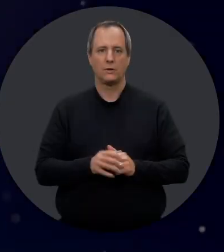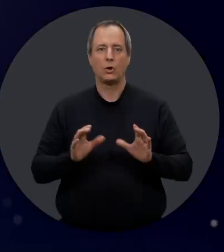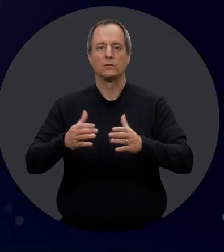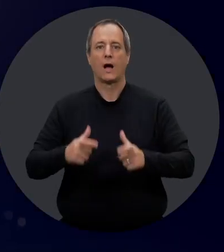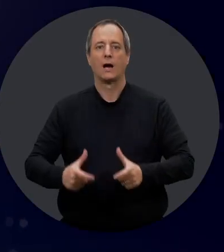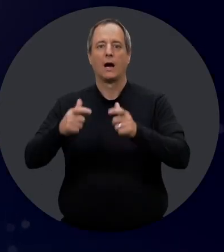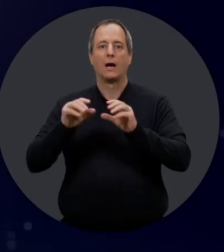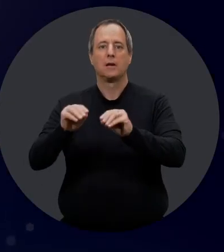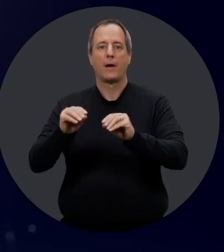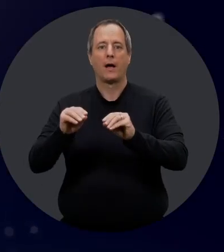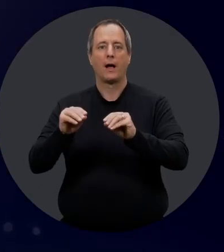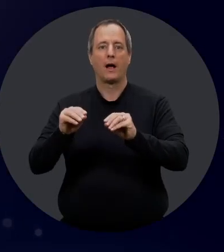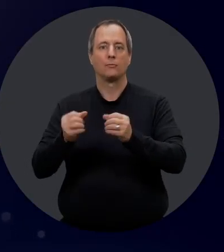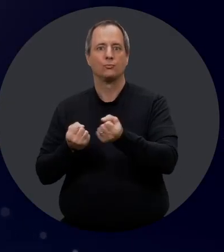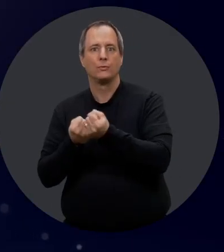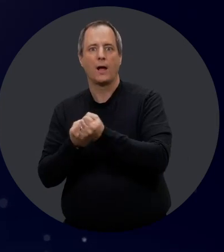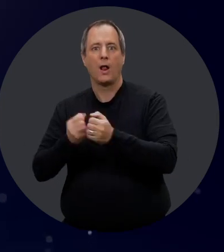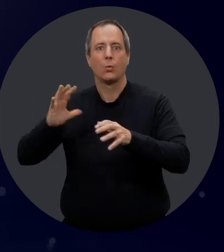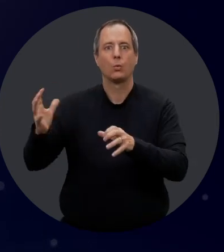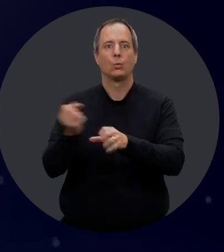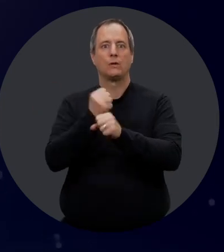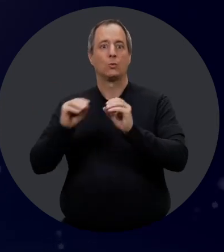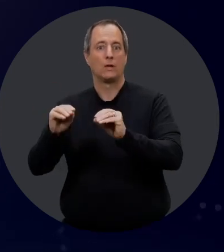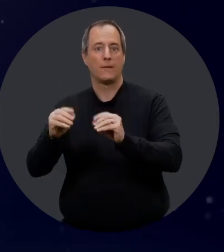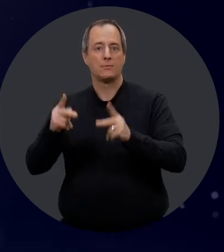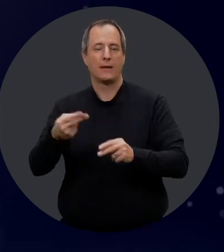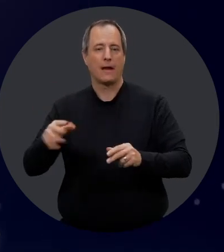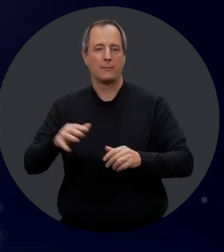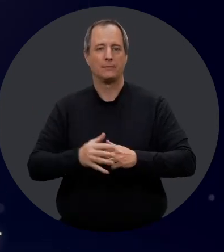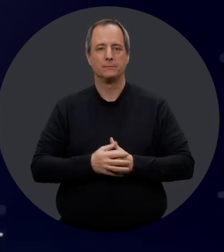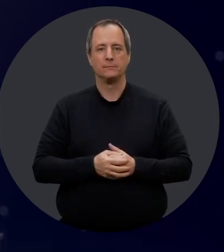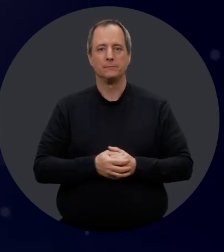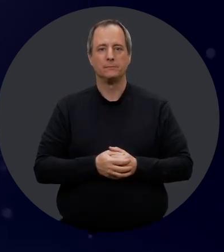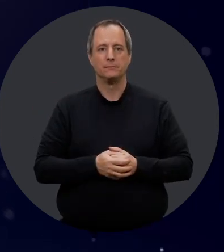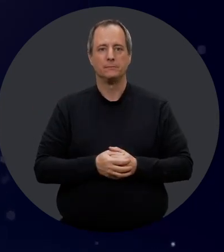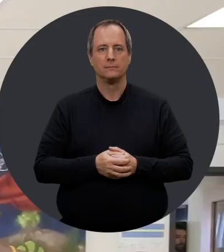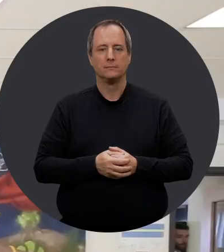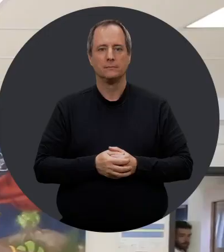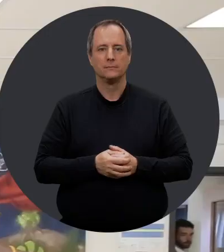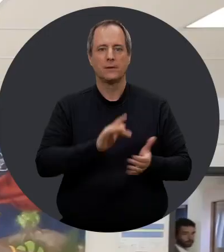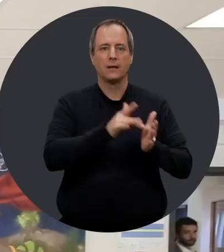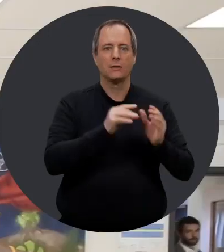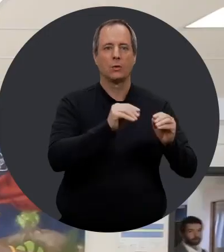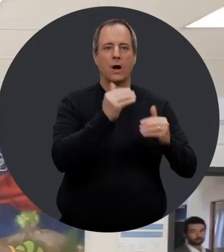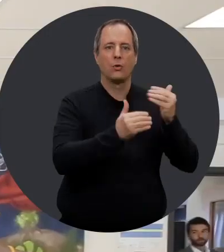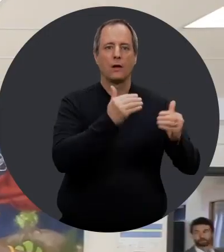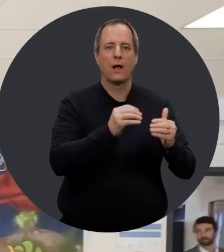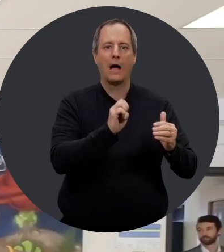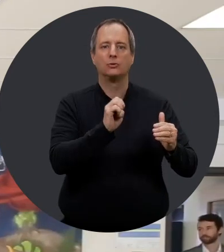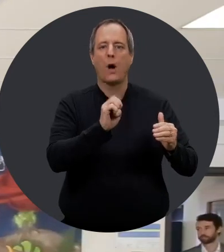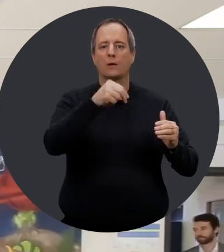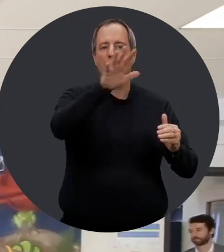Catégorie « Établissement d'enseignement soutenant la réussite éducative des personnes handicapées » Centre d'éducation des